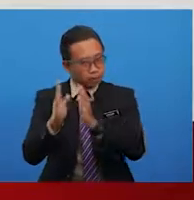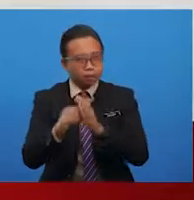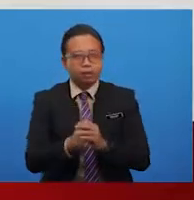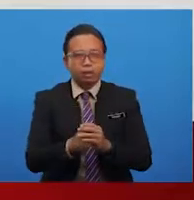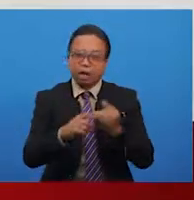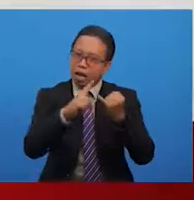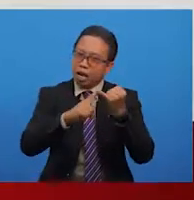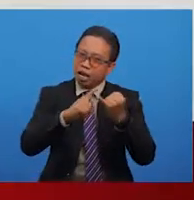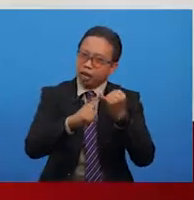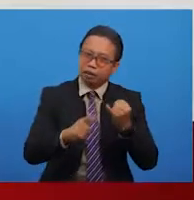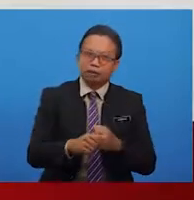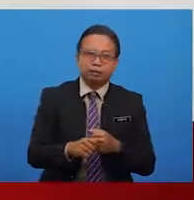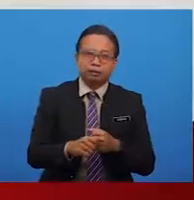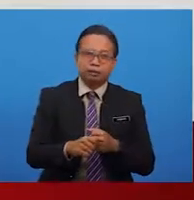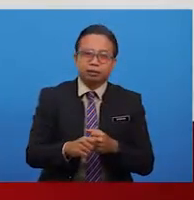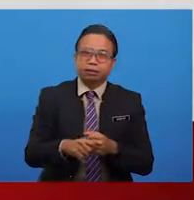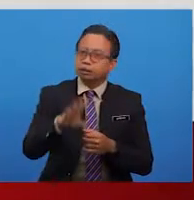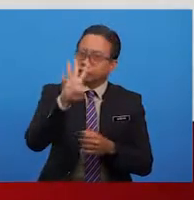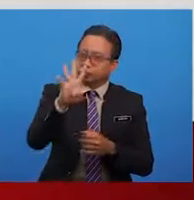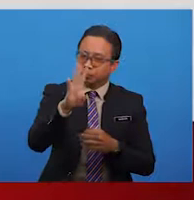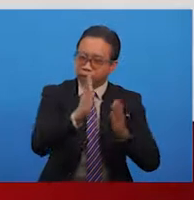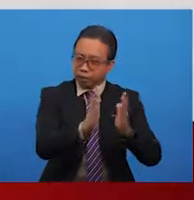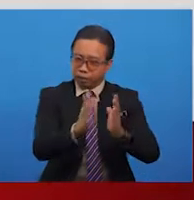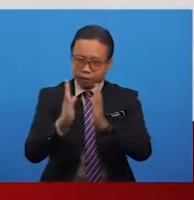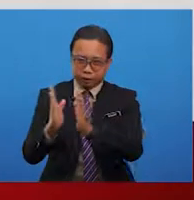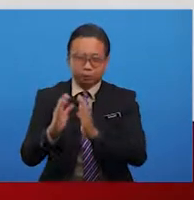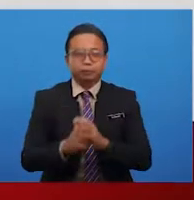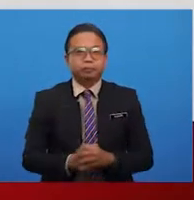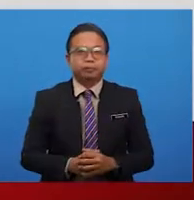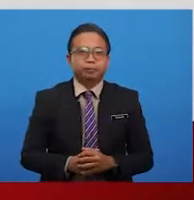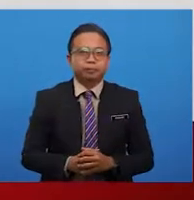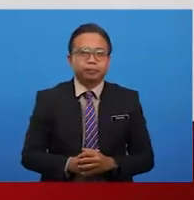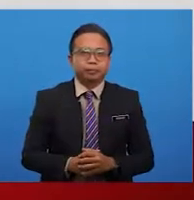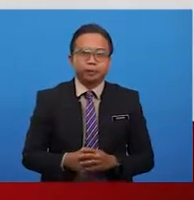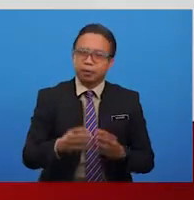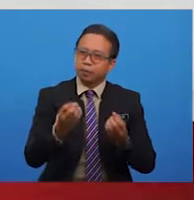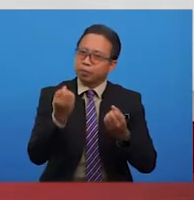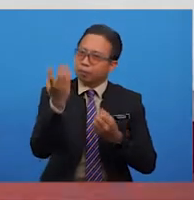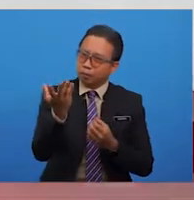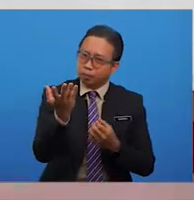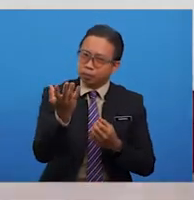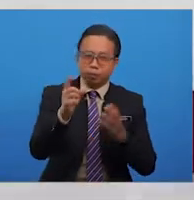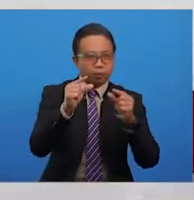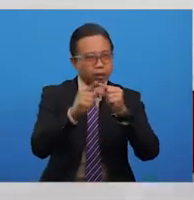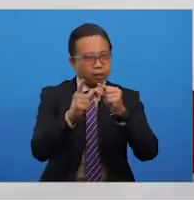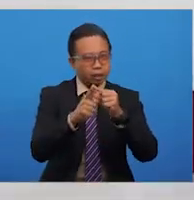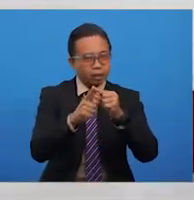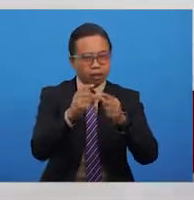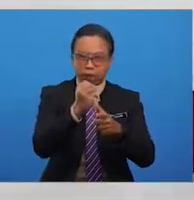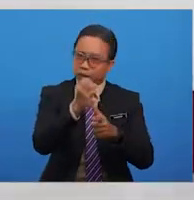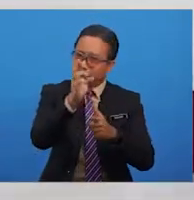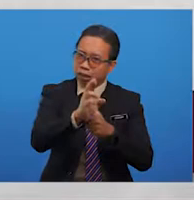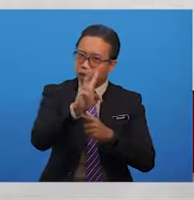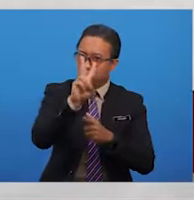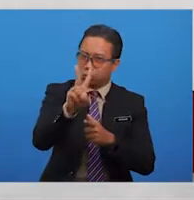rangkap keenam mempunyai 4 baris. Bilangan perkataan adalah antara 2